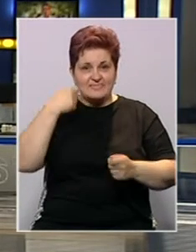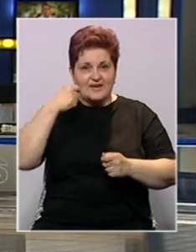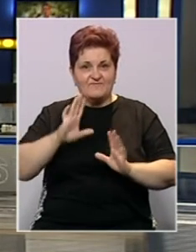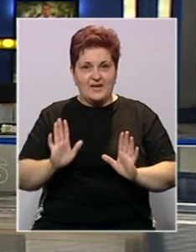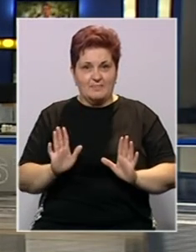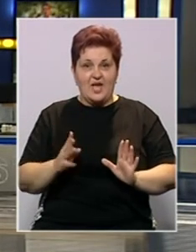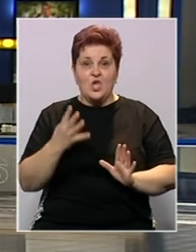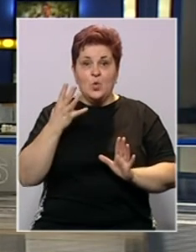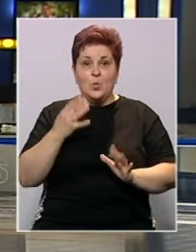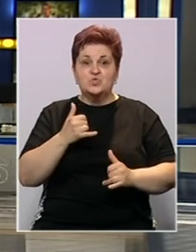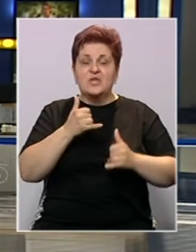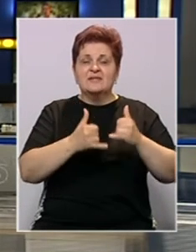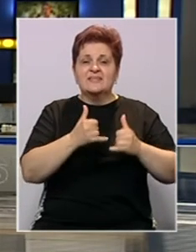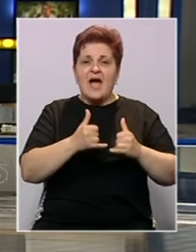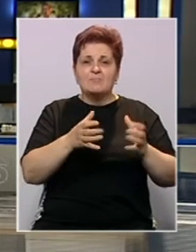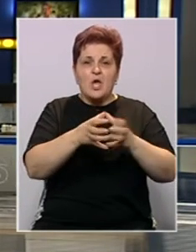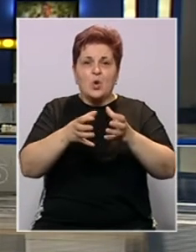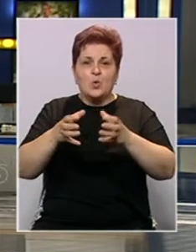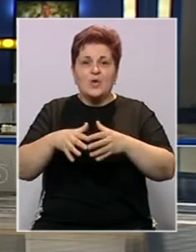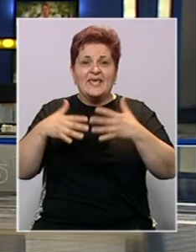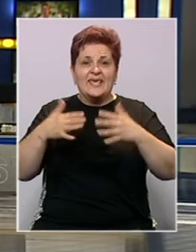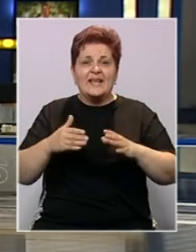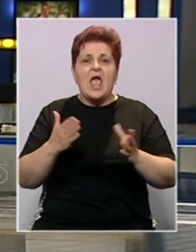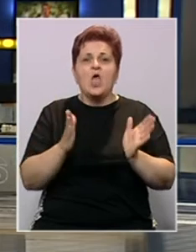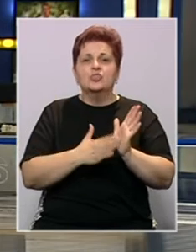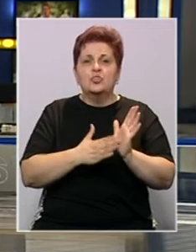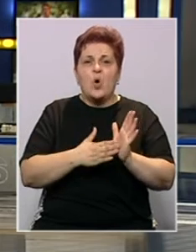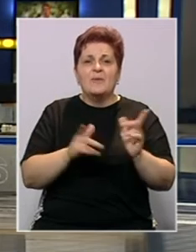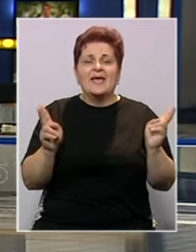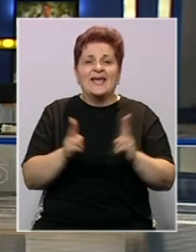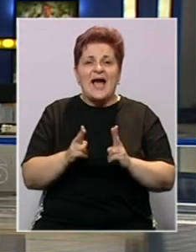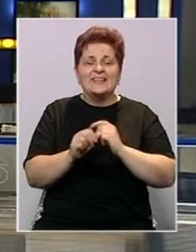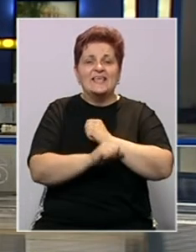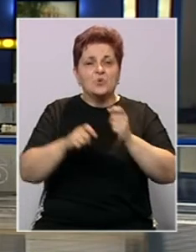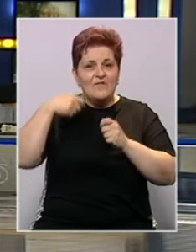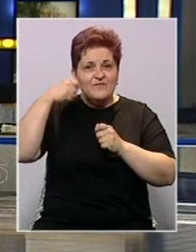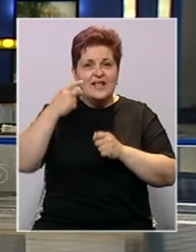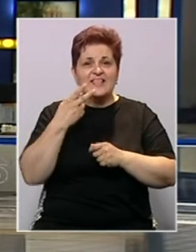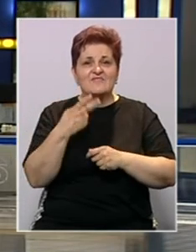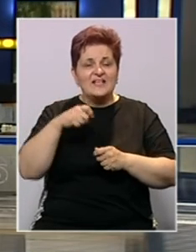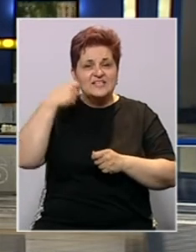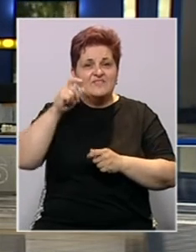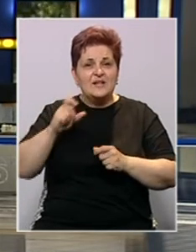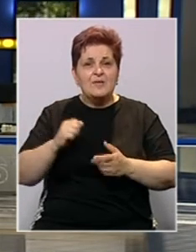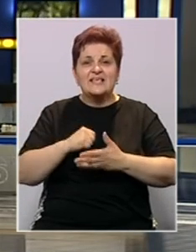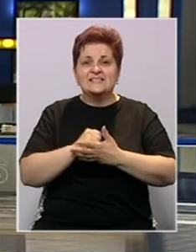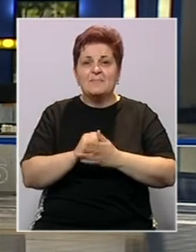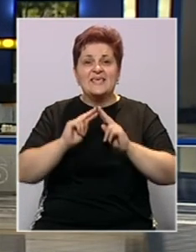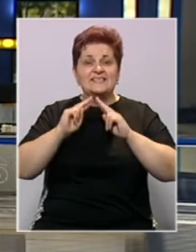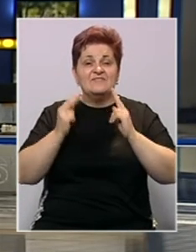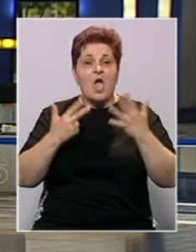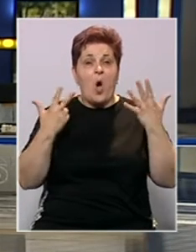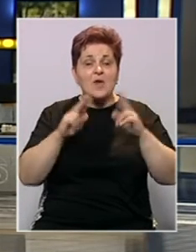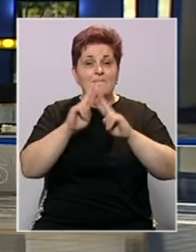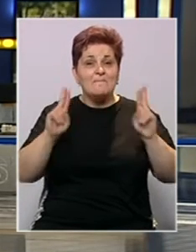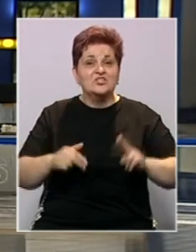film. U četiri takmičarske selekcije igranog dokumentarnog kratkog i studenskog filma 20 filmova će zabilježiti svjetsku,